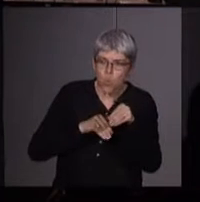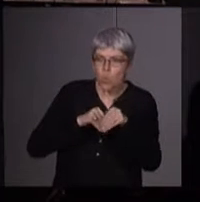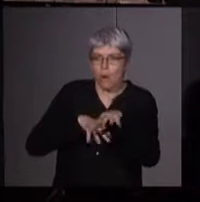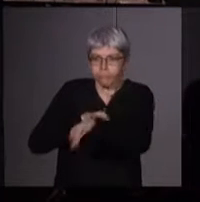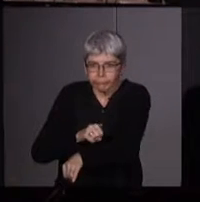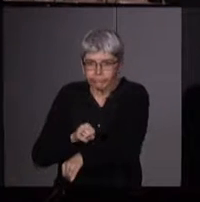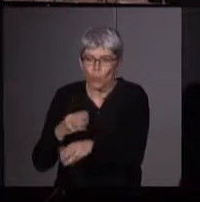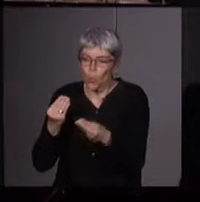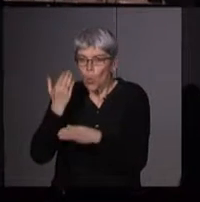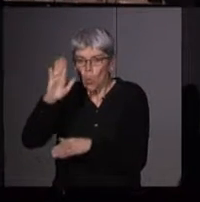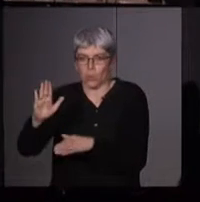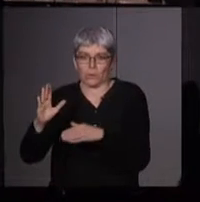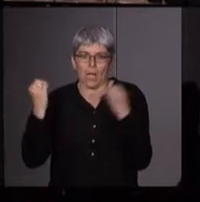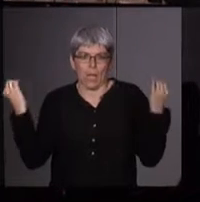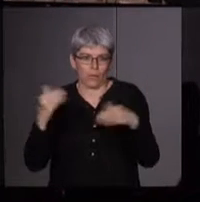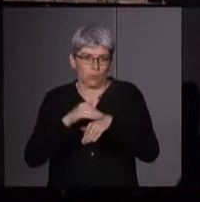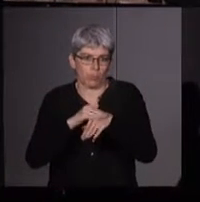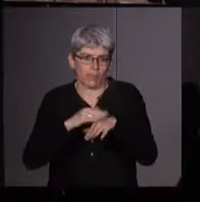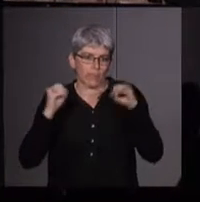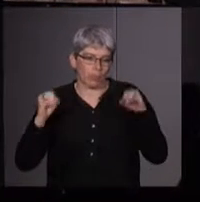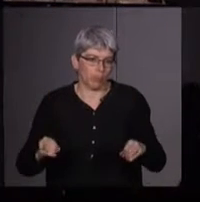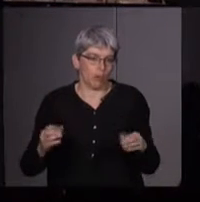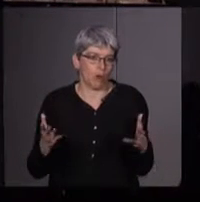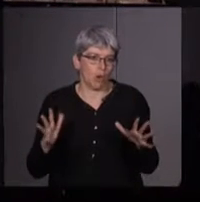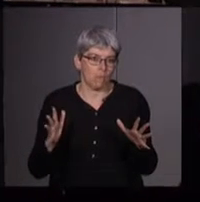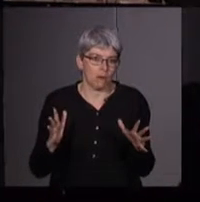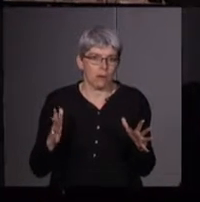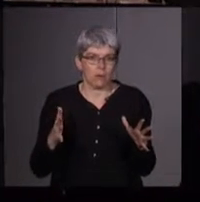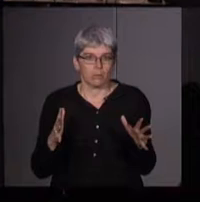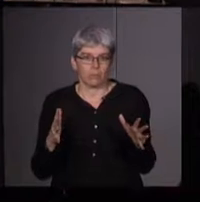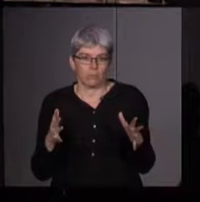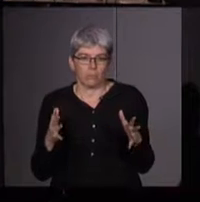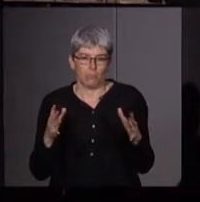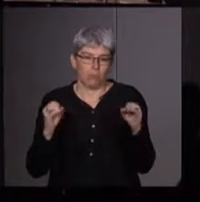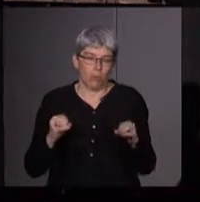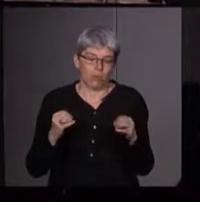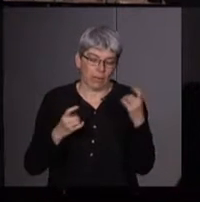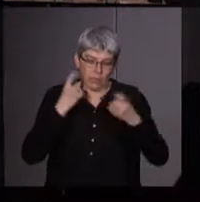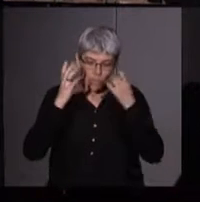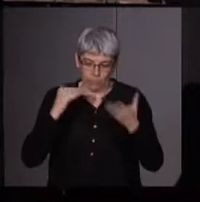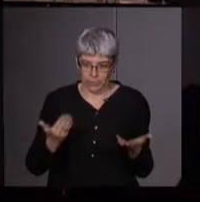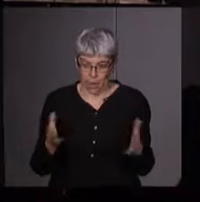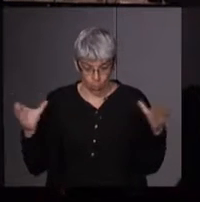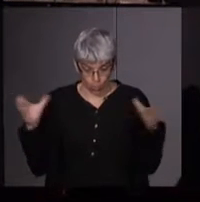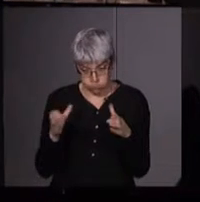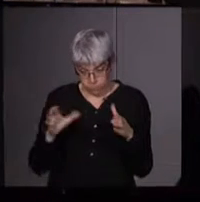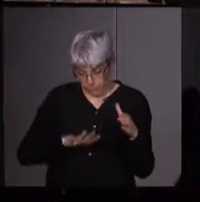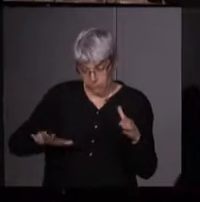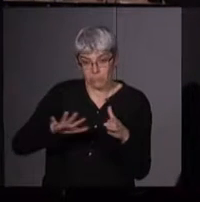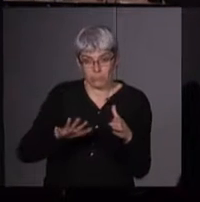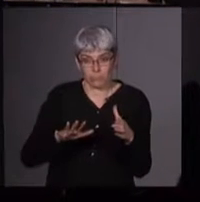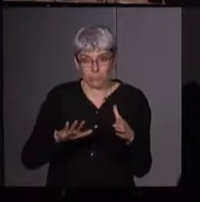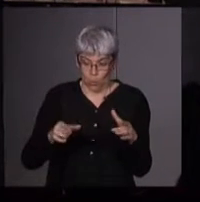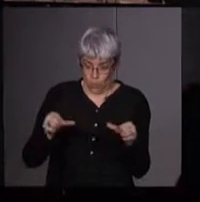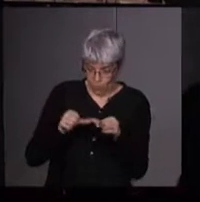ou à d'autres actions politiques qui seraient envisagées par des coupoles plus larges, disons. Donc, le groupe d'affinités est